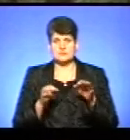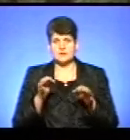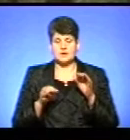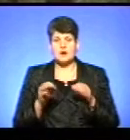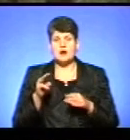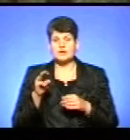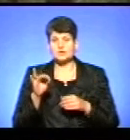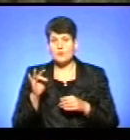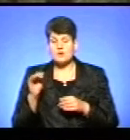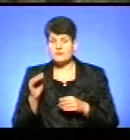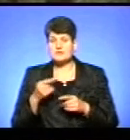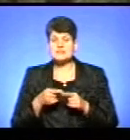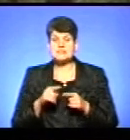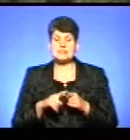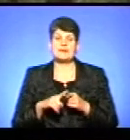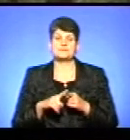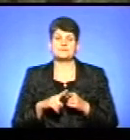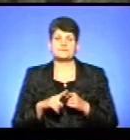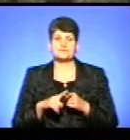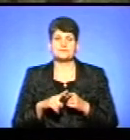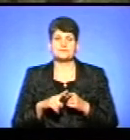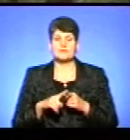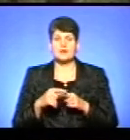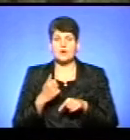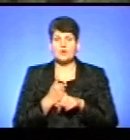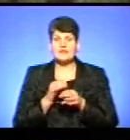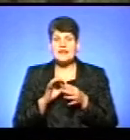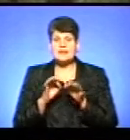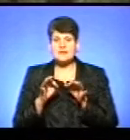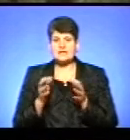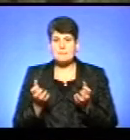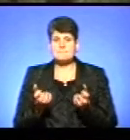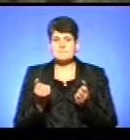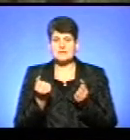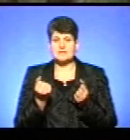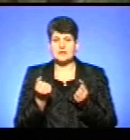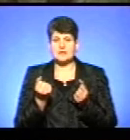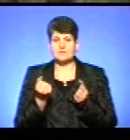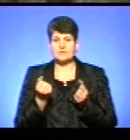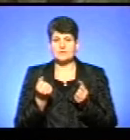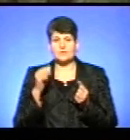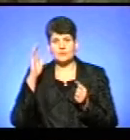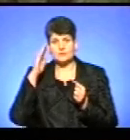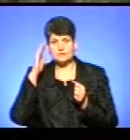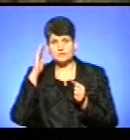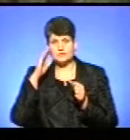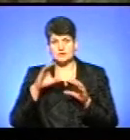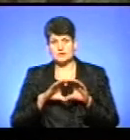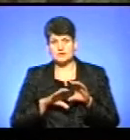зрозуміло, це головний елемент, який підтримує гідрологічний режим території.